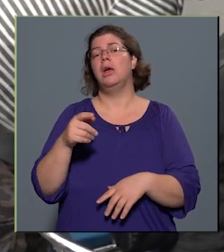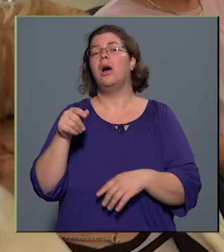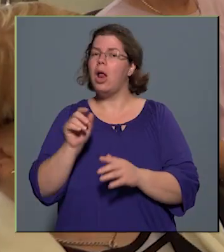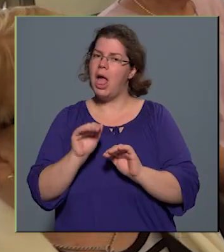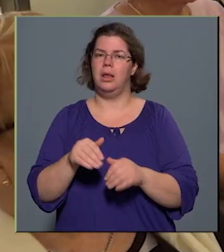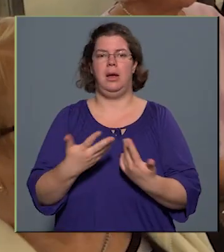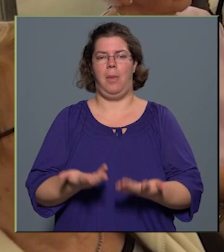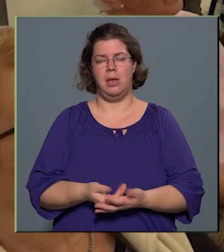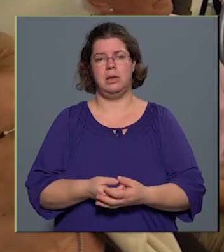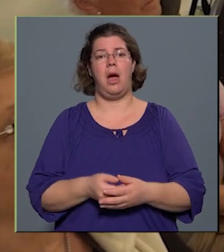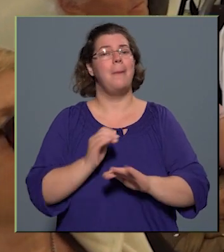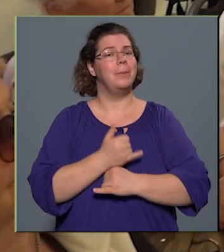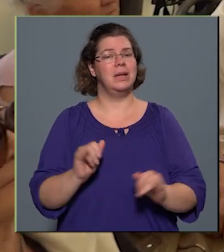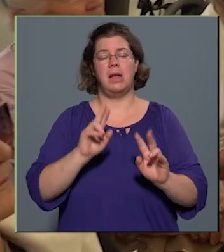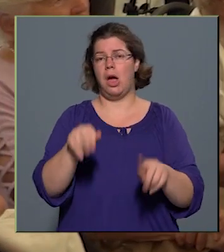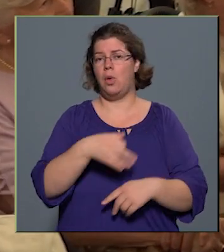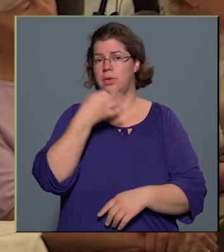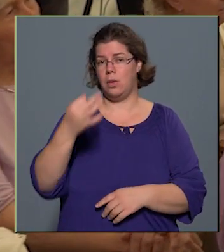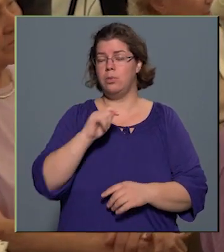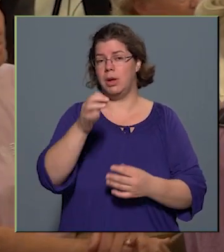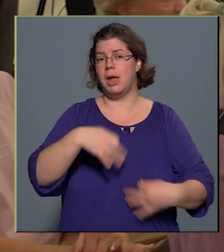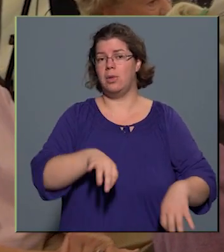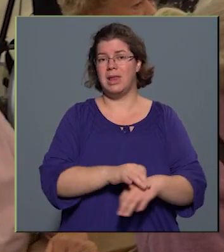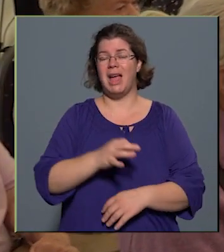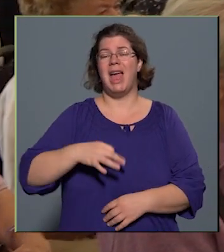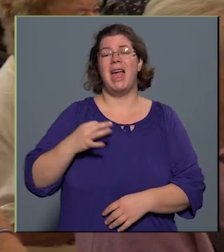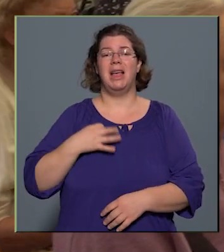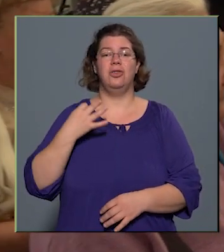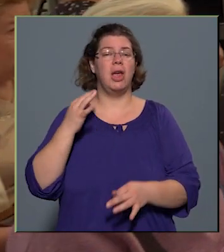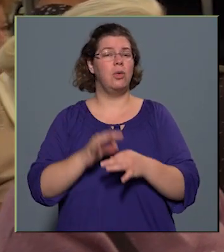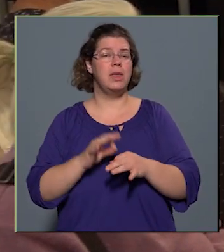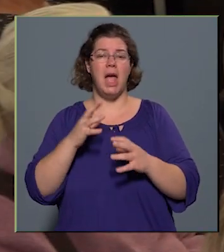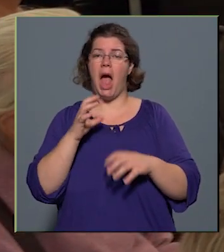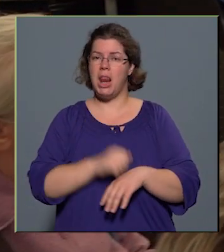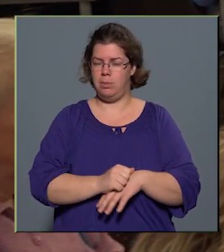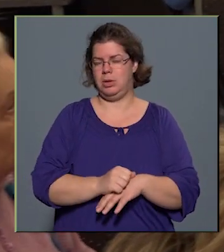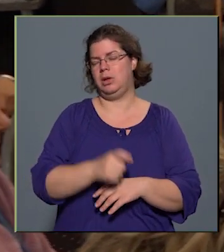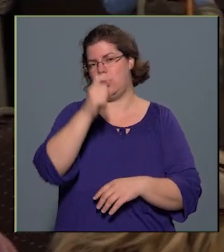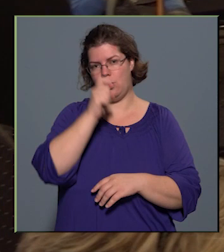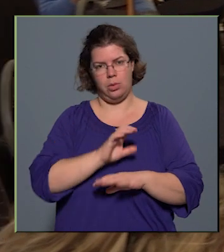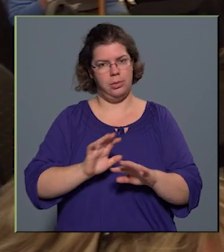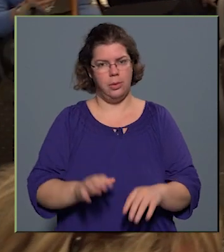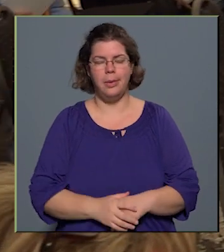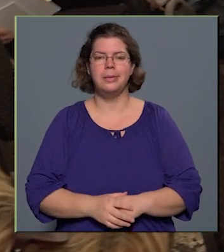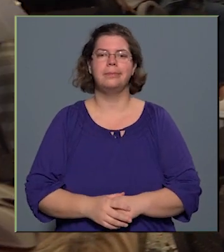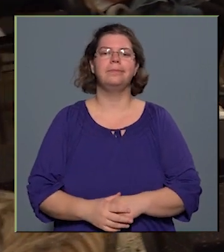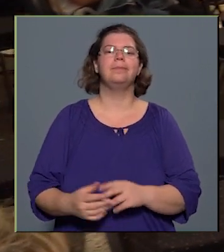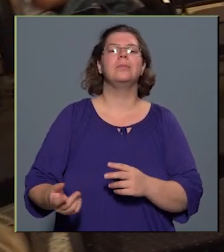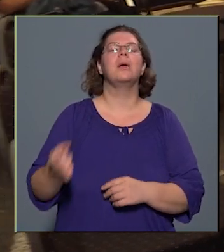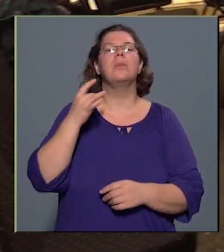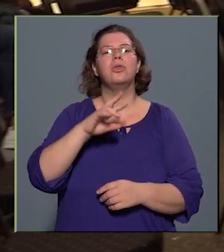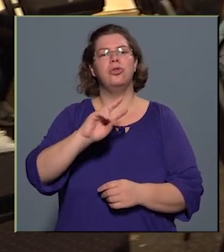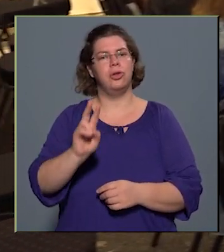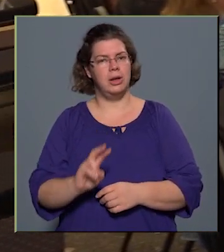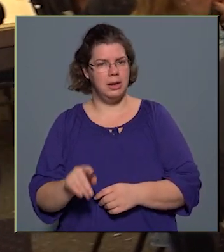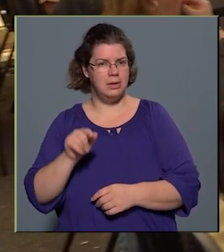hogy a magyar lakosságnak az egészségügyi állapota az nagyon rossz állapotban van. A Bajcsi Zsilinszki Kórház főigazgatója, dr.